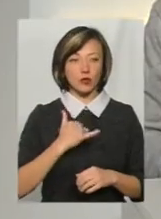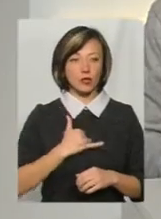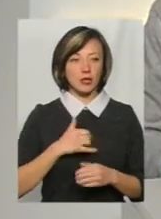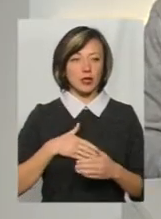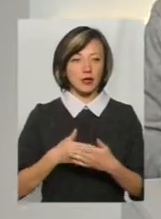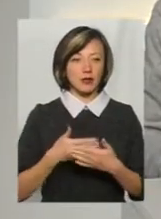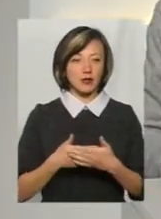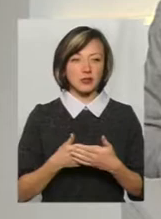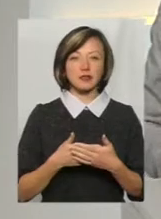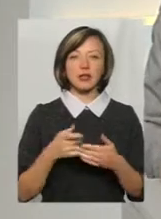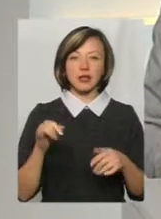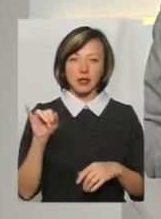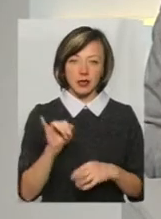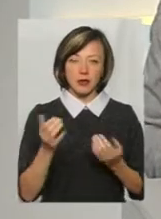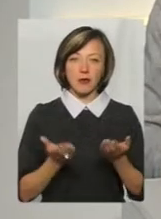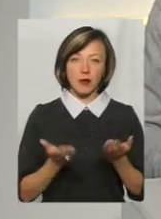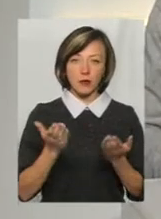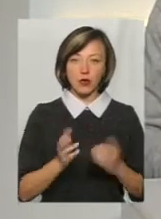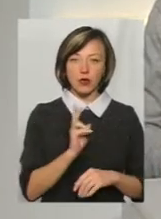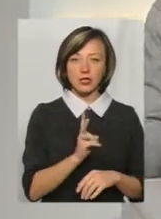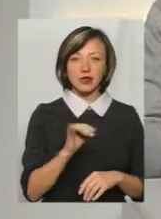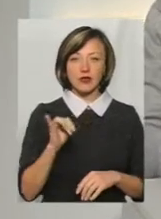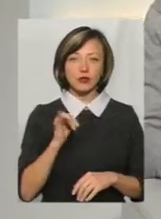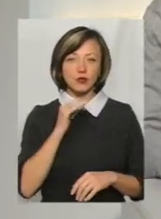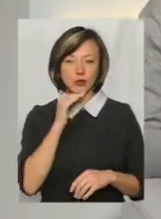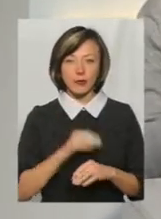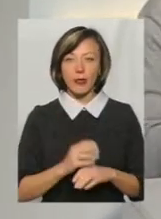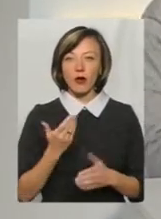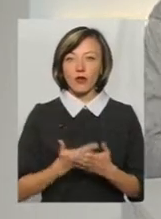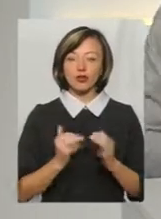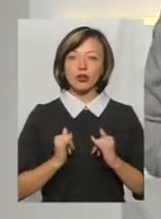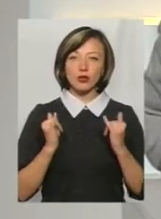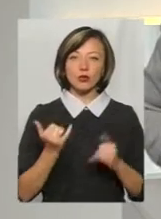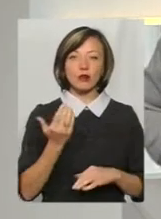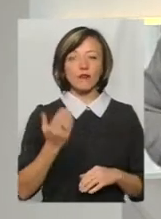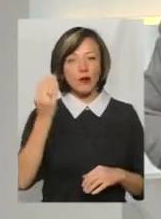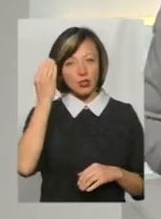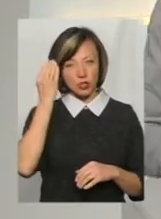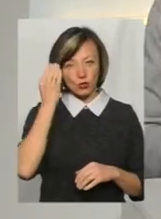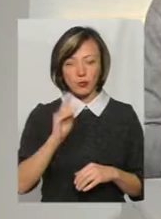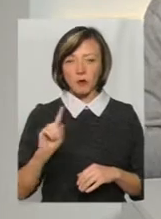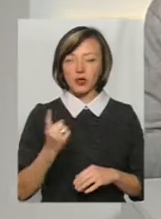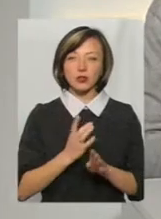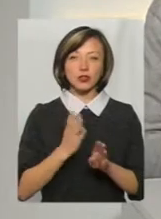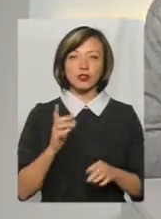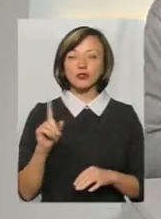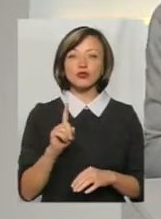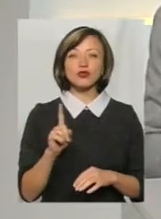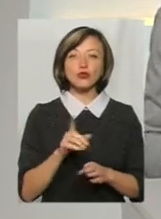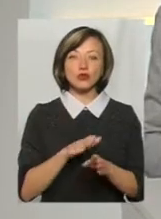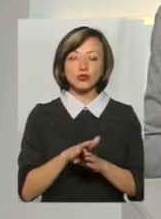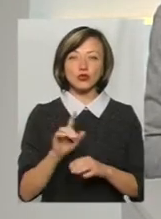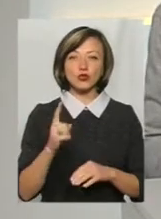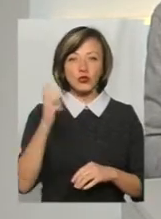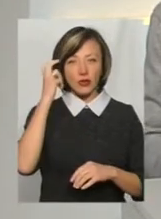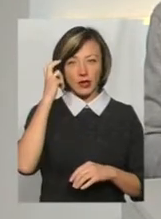достатньо, мабуть, все ж таки, Кристина Івановича. Отож, шановні, ваша думка, перш за все, що відбулося, ну чому в